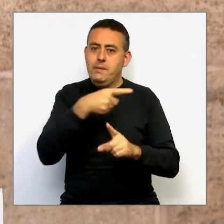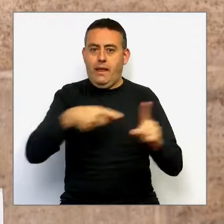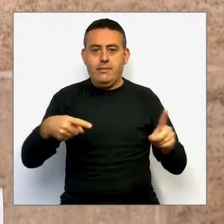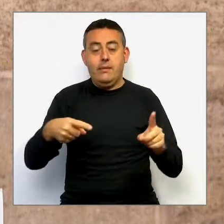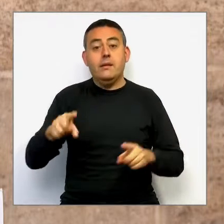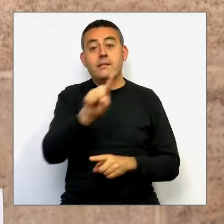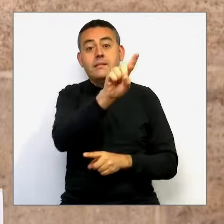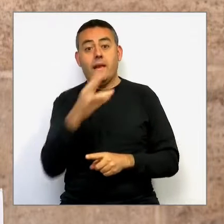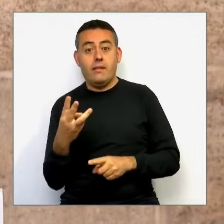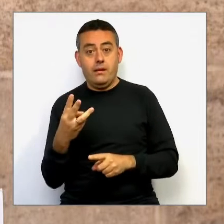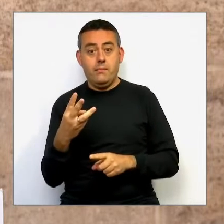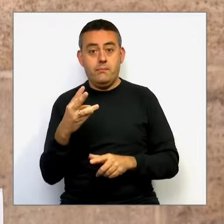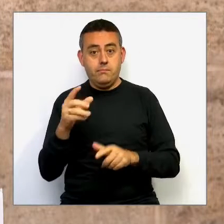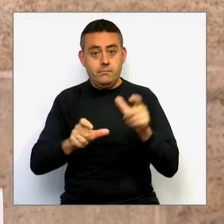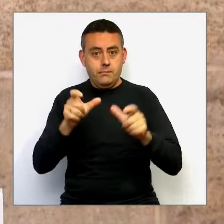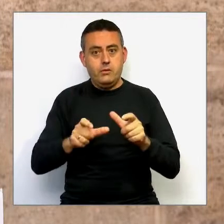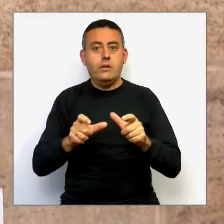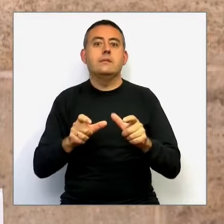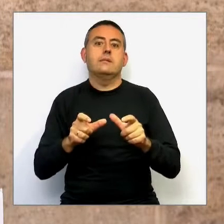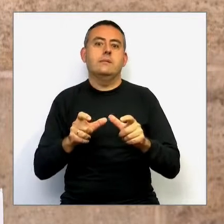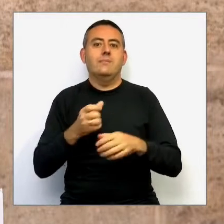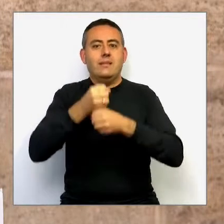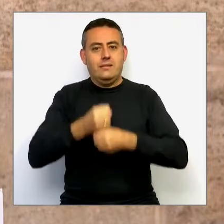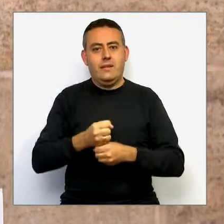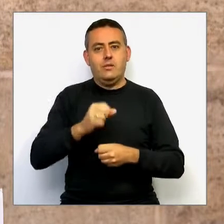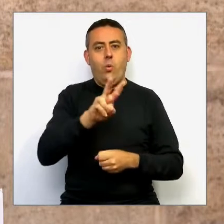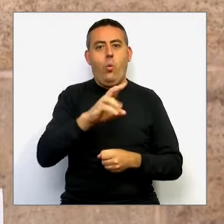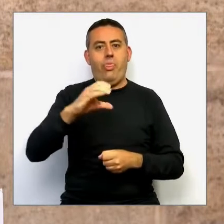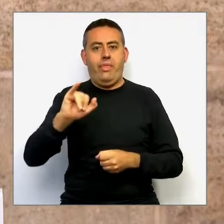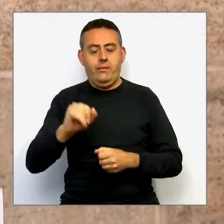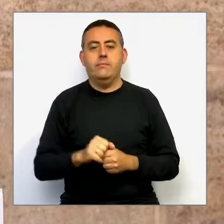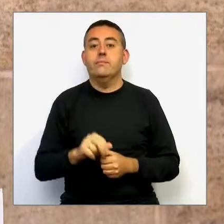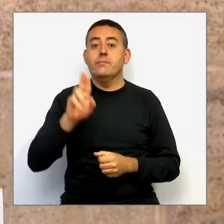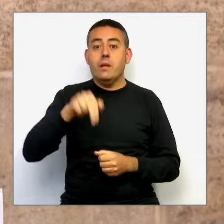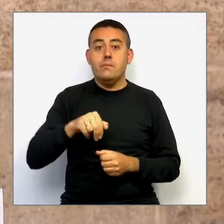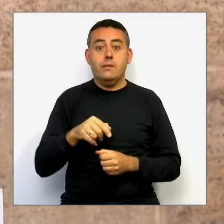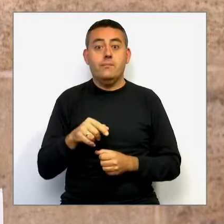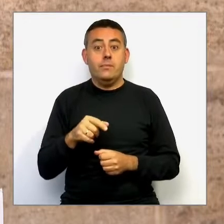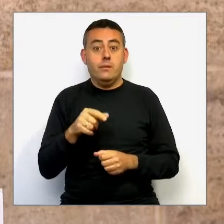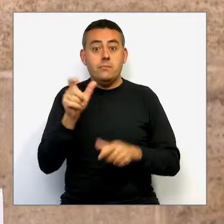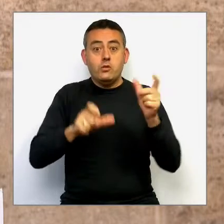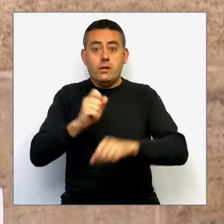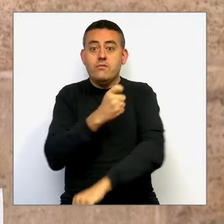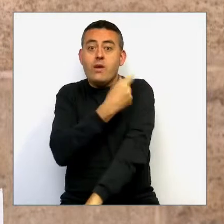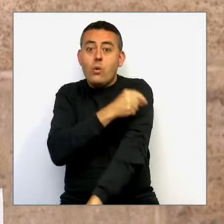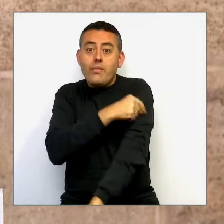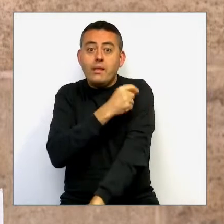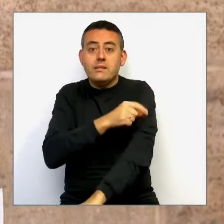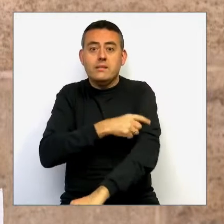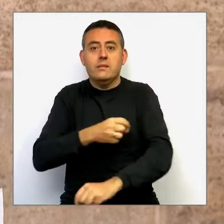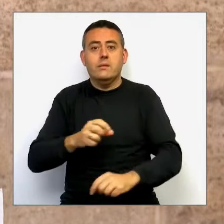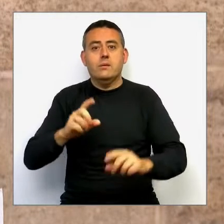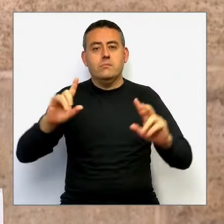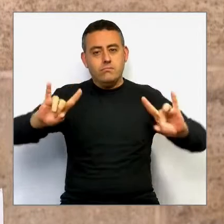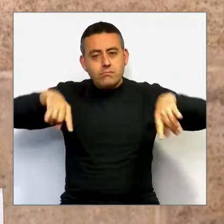part de persones ingressades en UCI i quasi el triple de persones ja vacunades. En